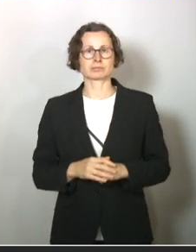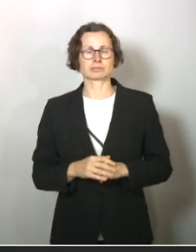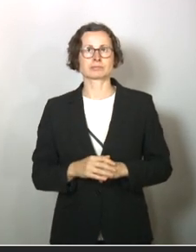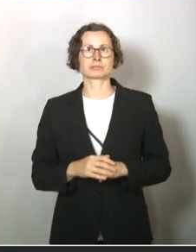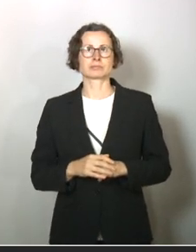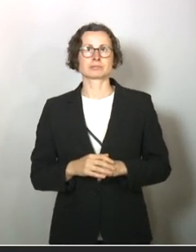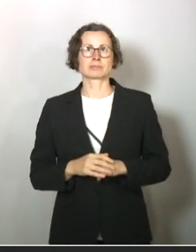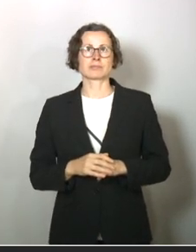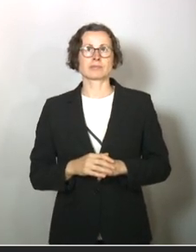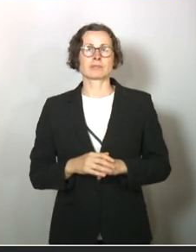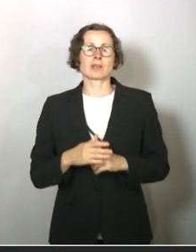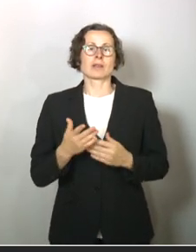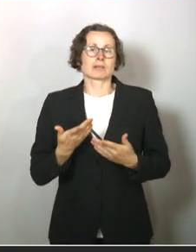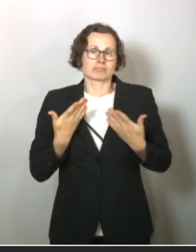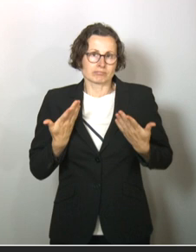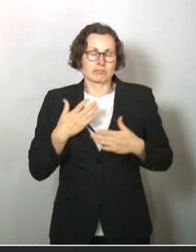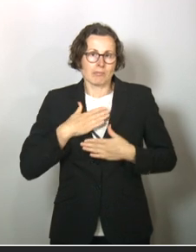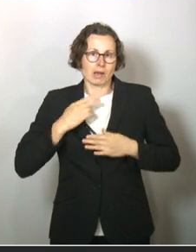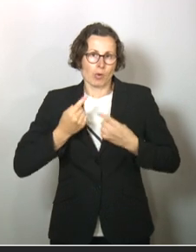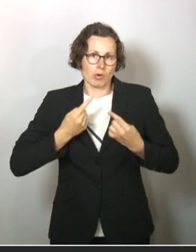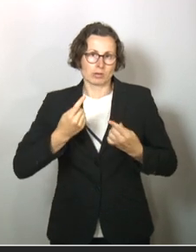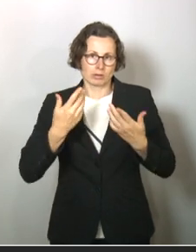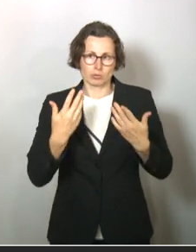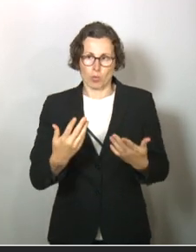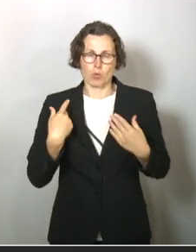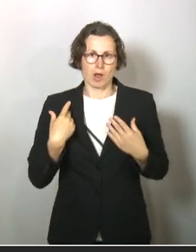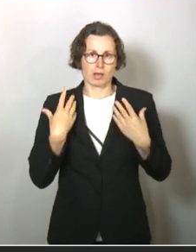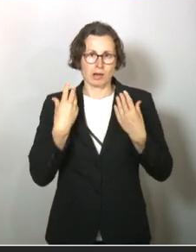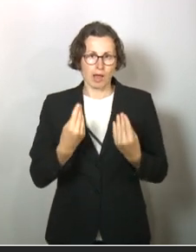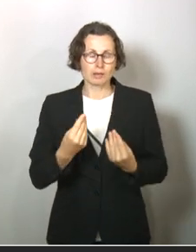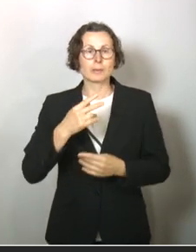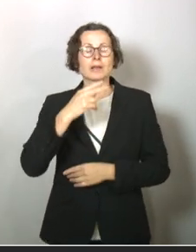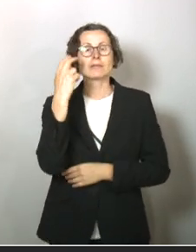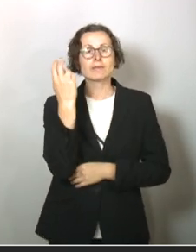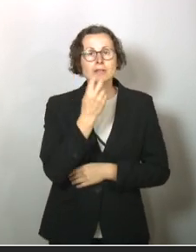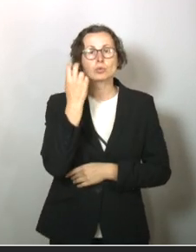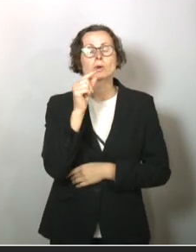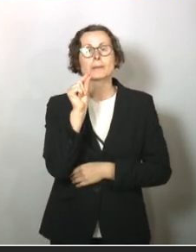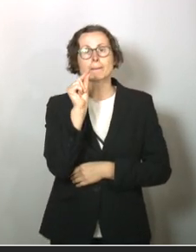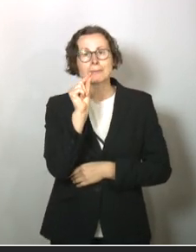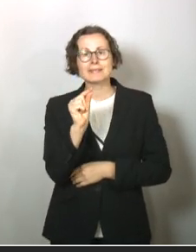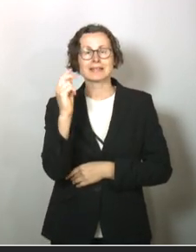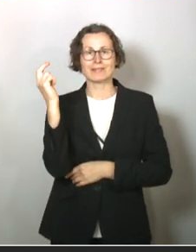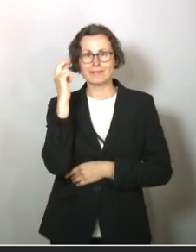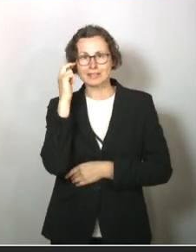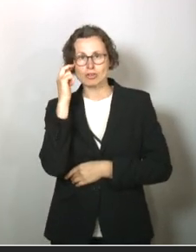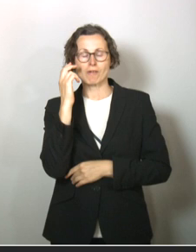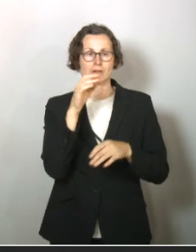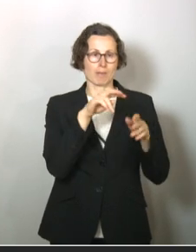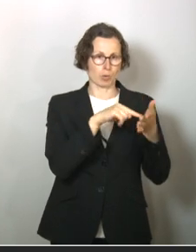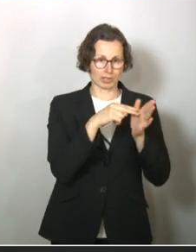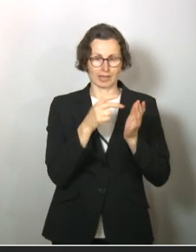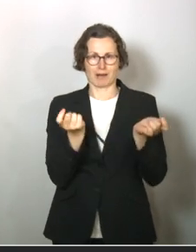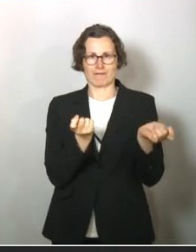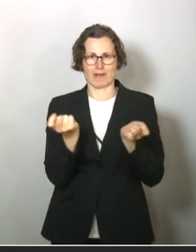sozusagen ist meine Rolle hier. will mal ein bisschen den Versuch zu machen, so zwischen Wissenschaft und Politik zu vermitteln.